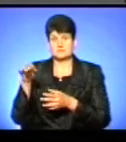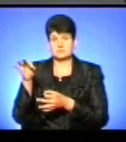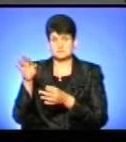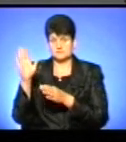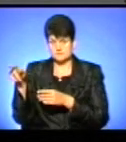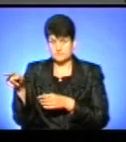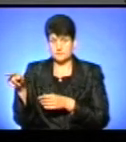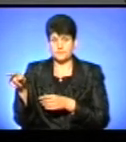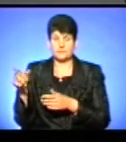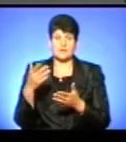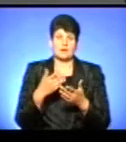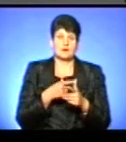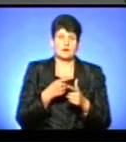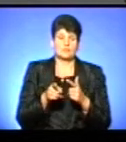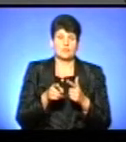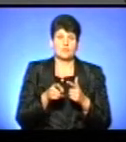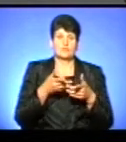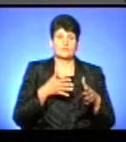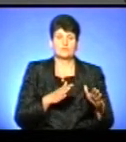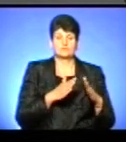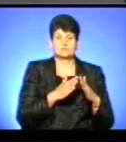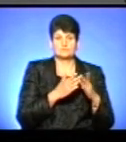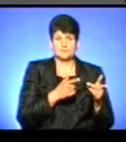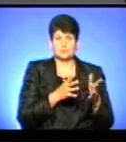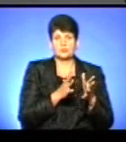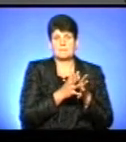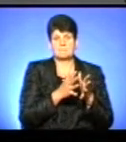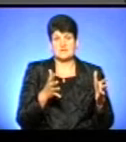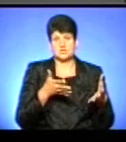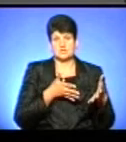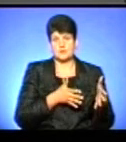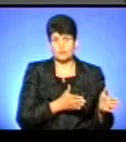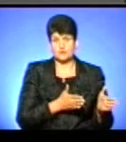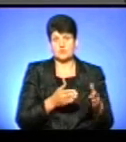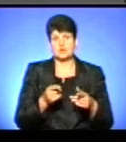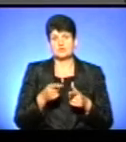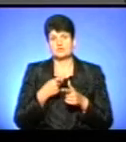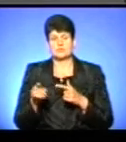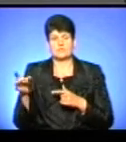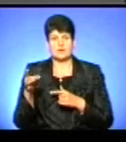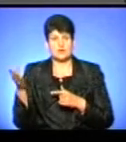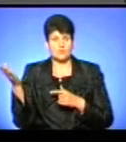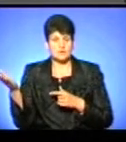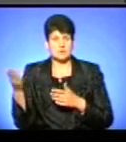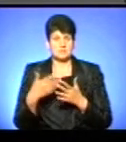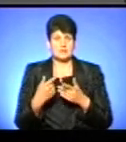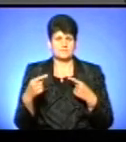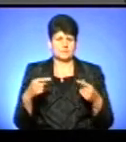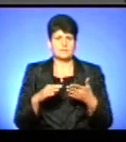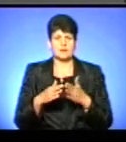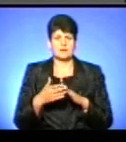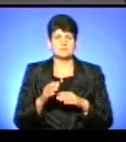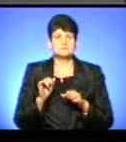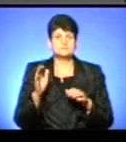або, наприклад, в перенатальному центрі буде більше народжуваність, чим в районах, тому що різні є ситуації,